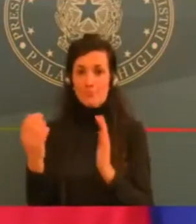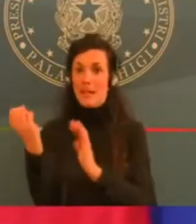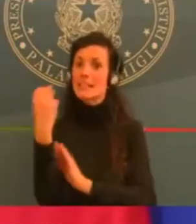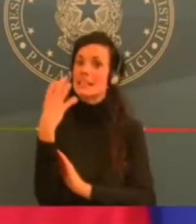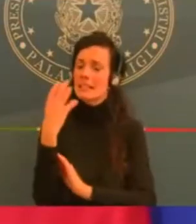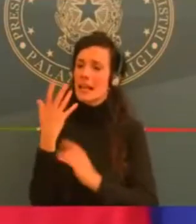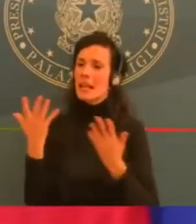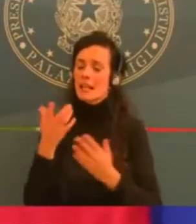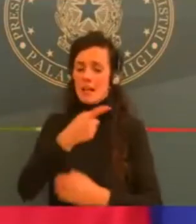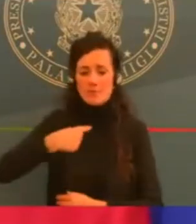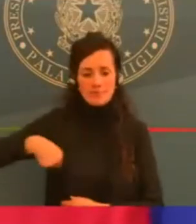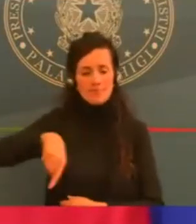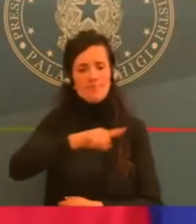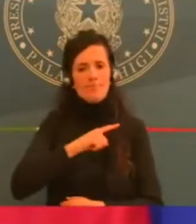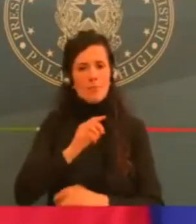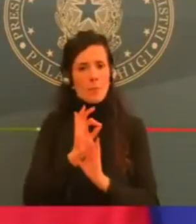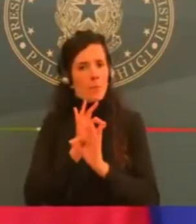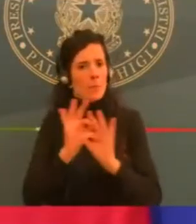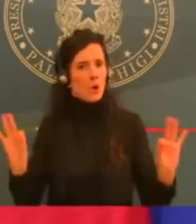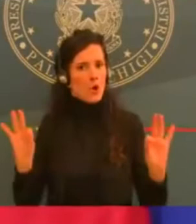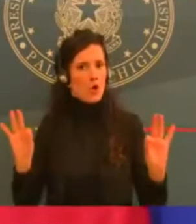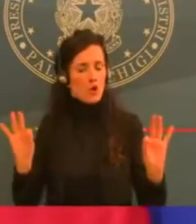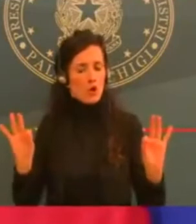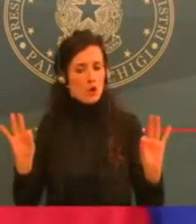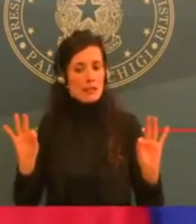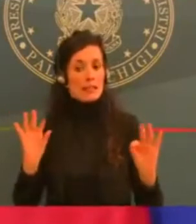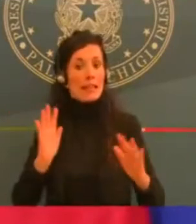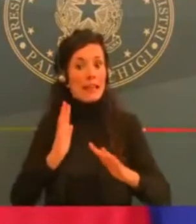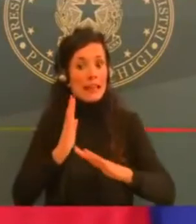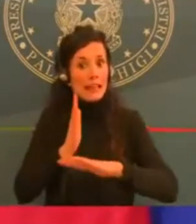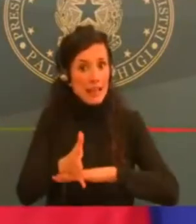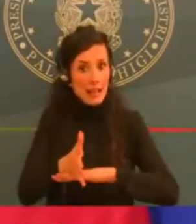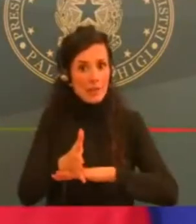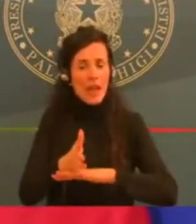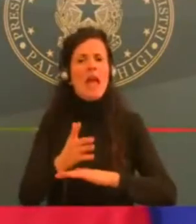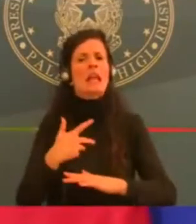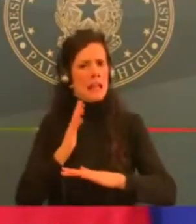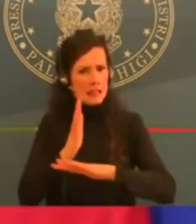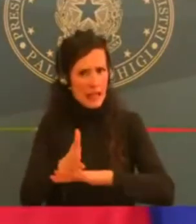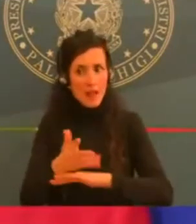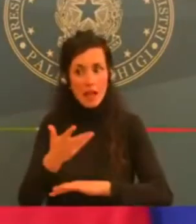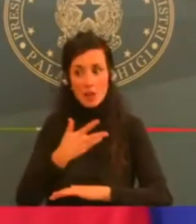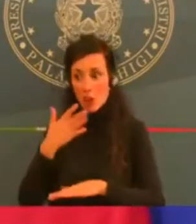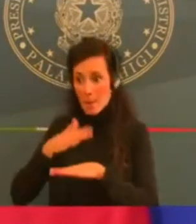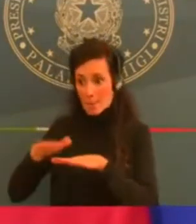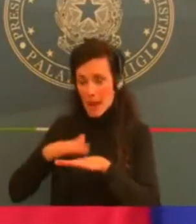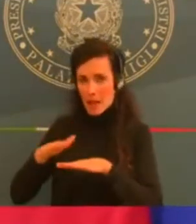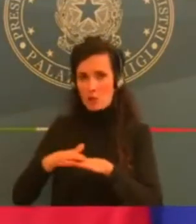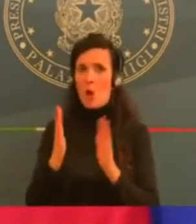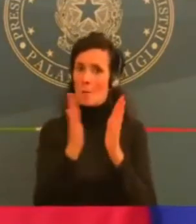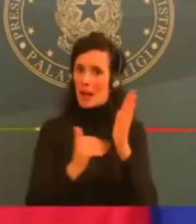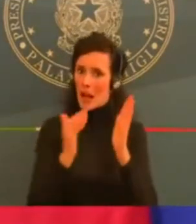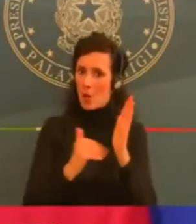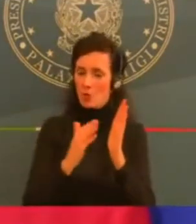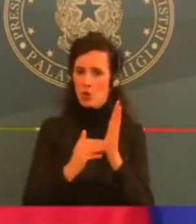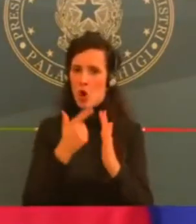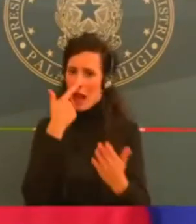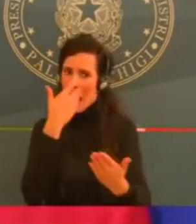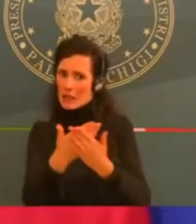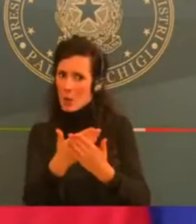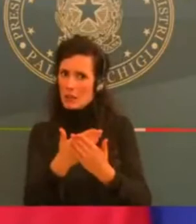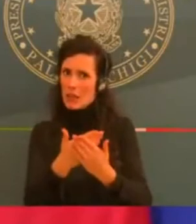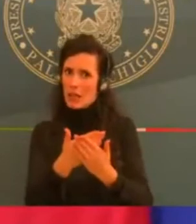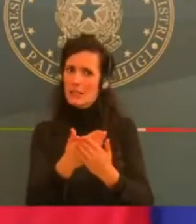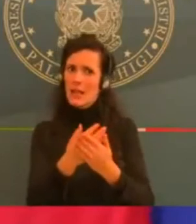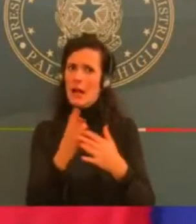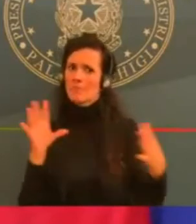proporzionalità delle misure, base scientifica e trasparenza. Trasparenza nel parlare, trasparenza nel dire, parlare ai